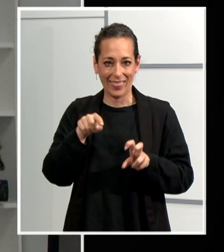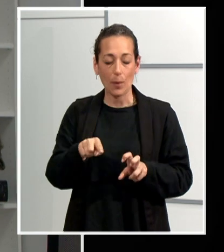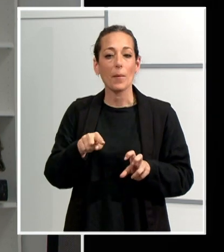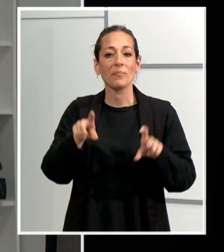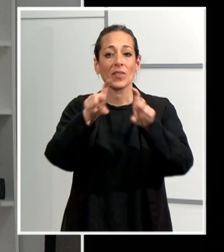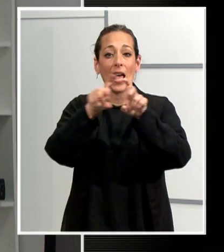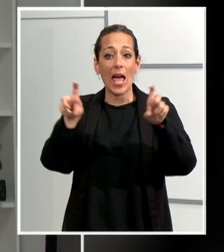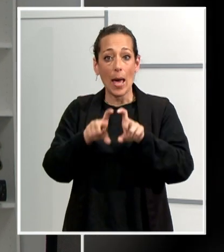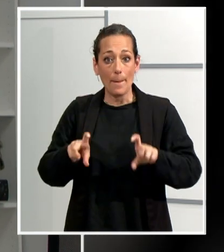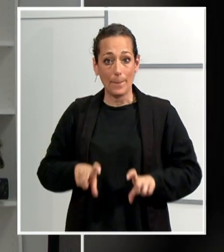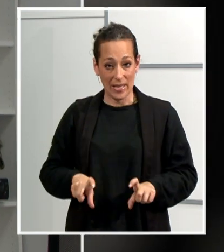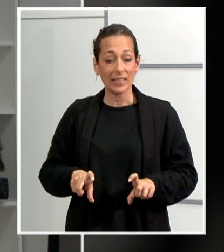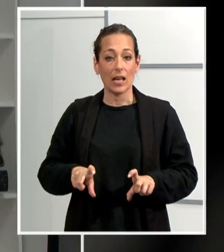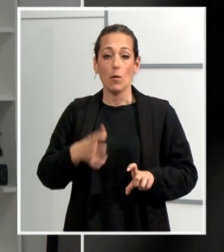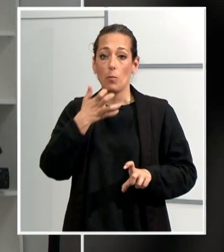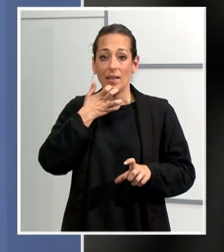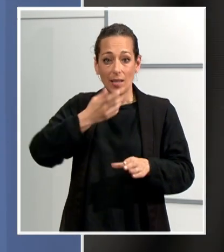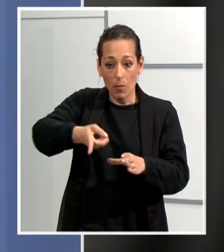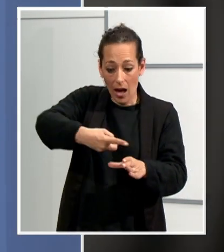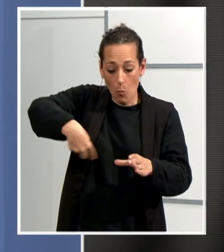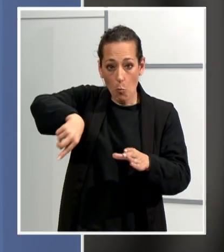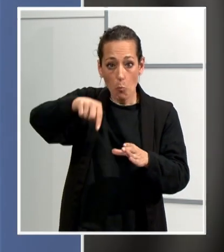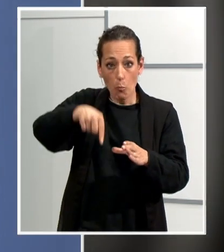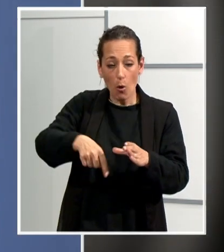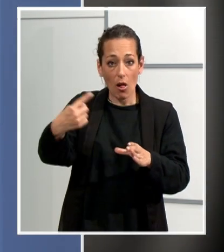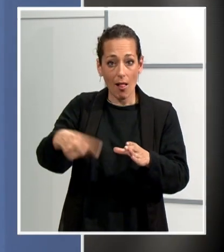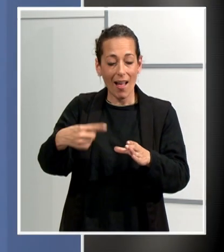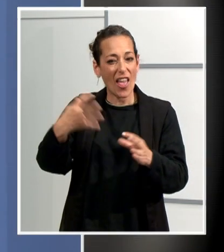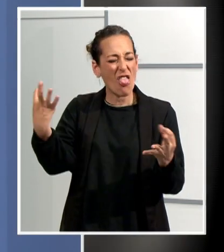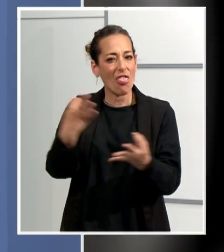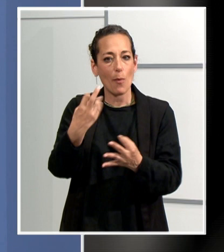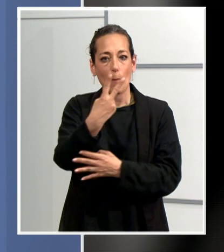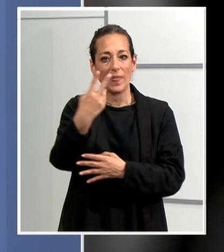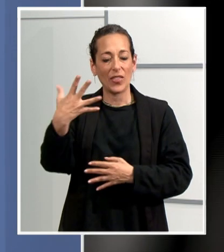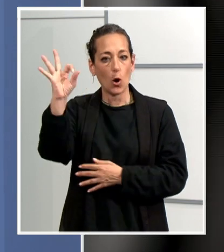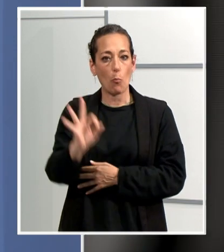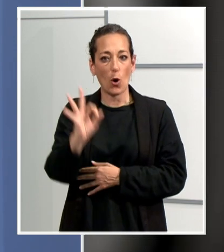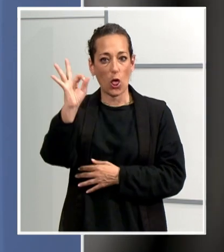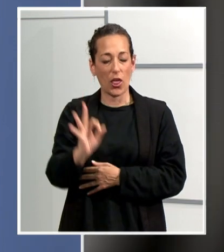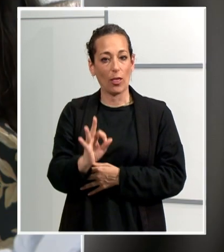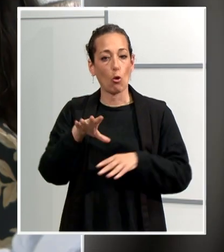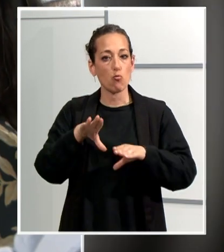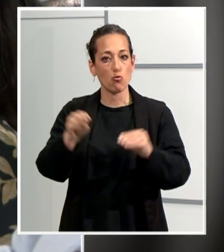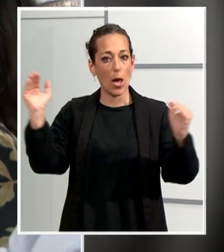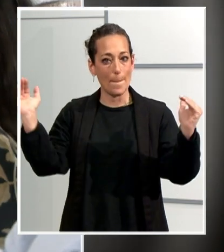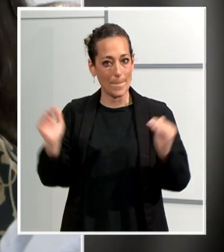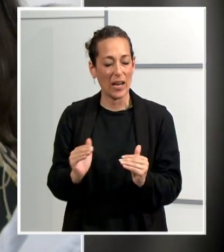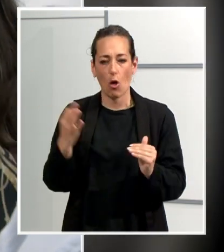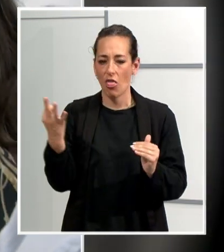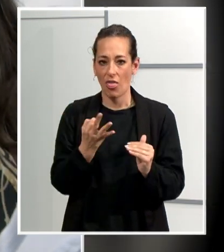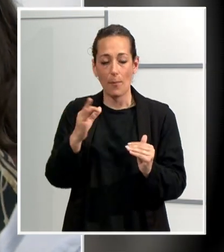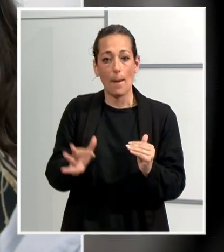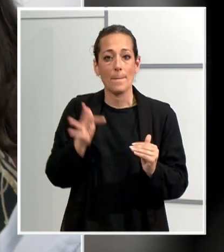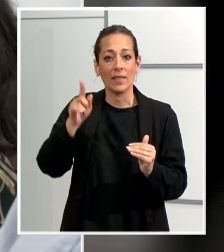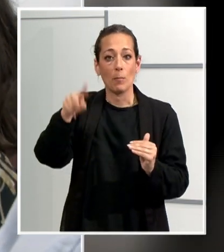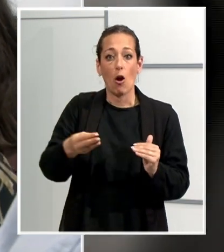que tenen subministraments propis com pous han de reduir el 25% el consum d'aigua. Els grans consumidors, a més, estan obligats